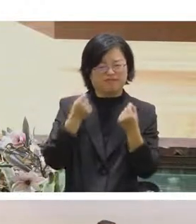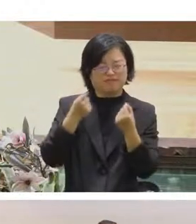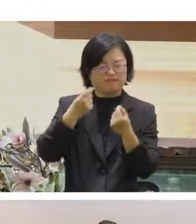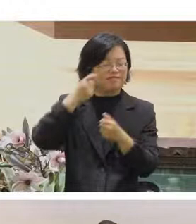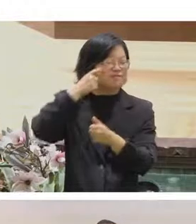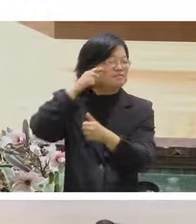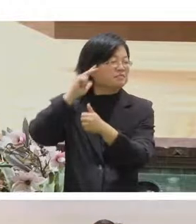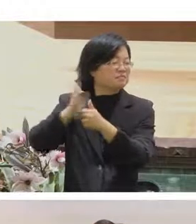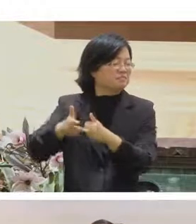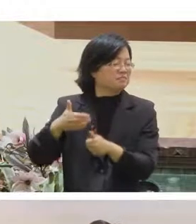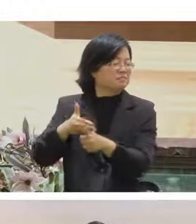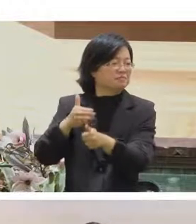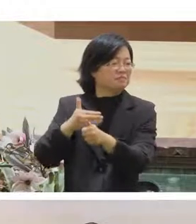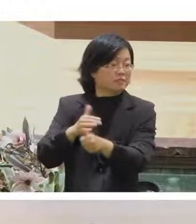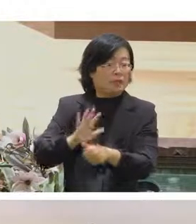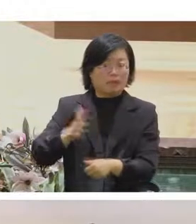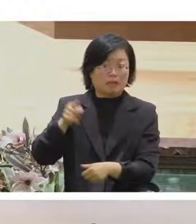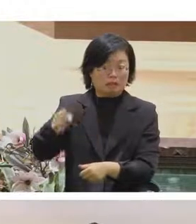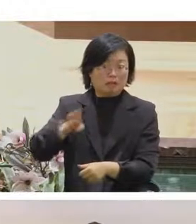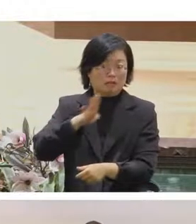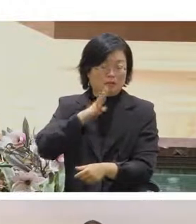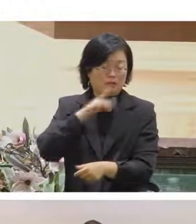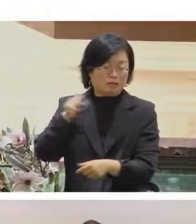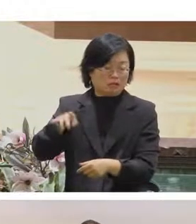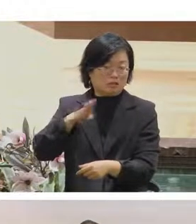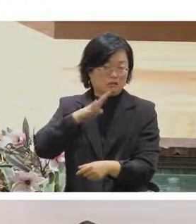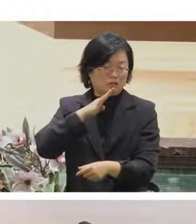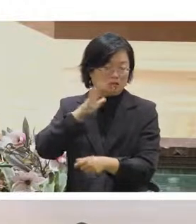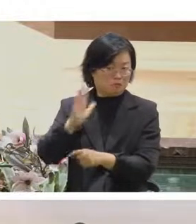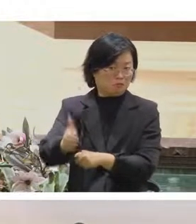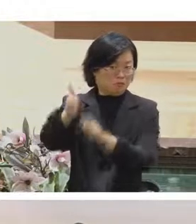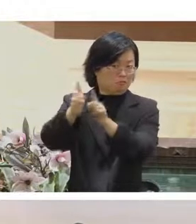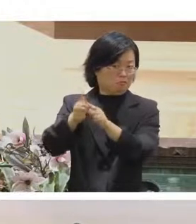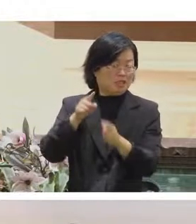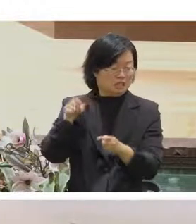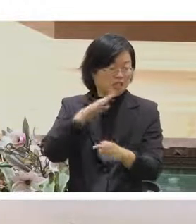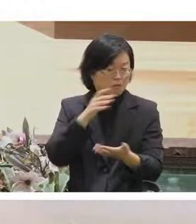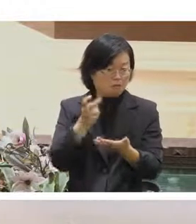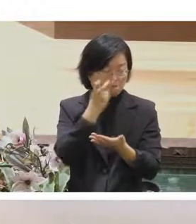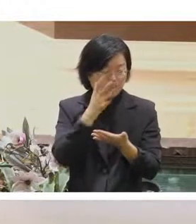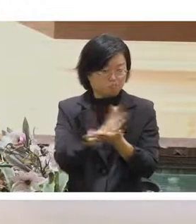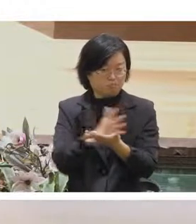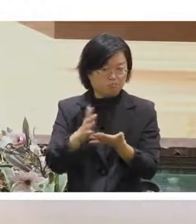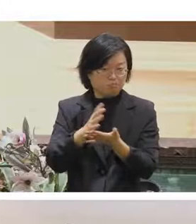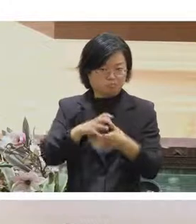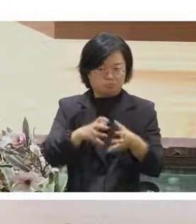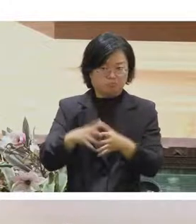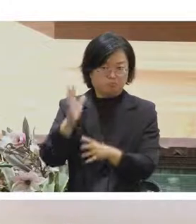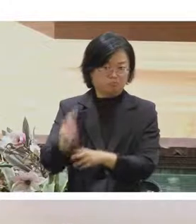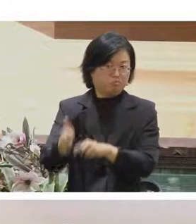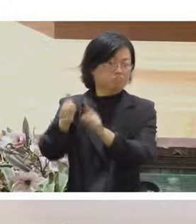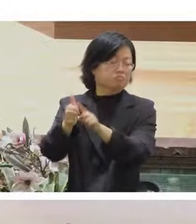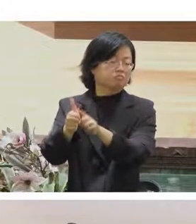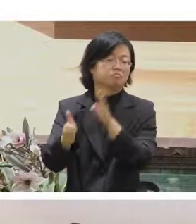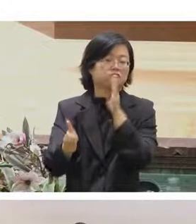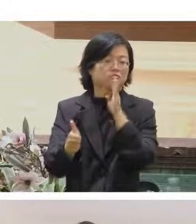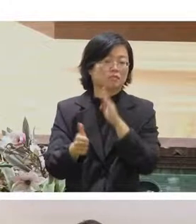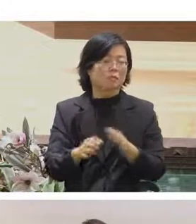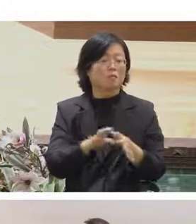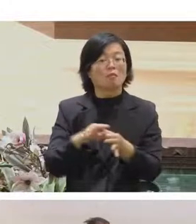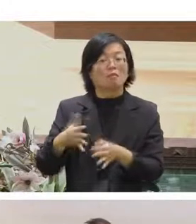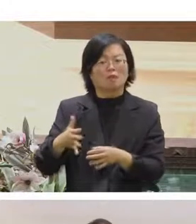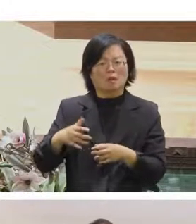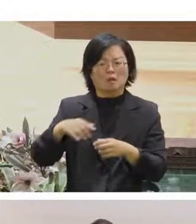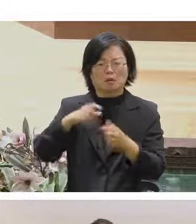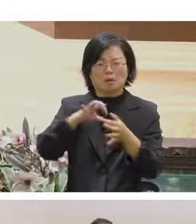一樣而且他其實是Leader就是他其實是整個評審團的頭頭這樣子那為什麼會被排擠呢是因為我只要